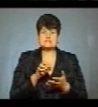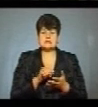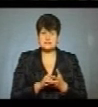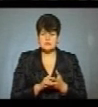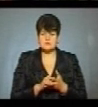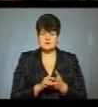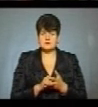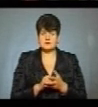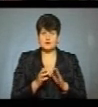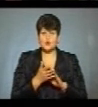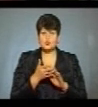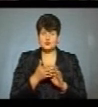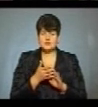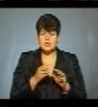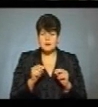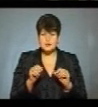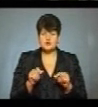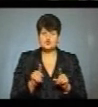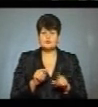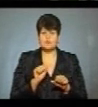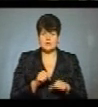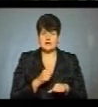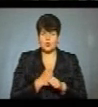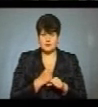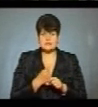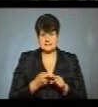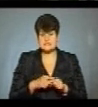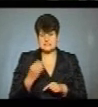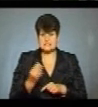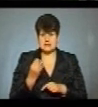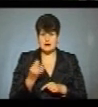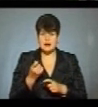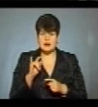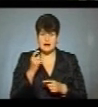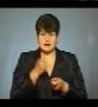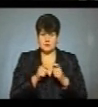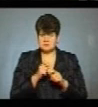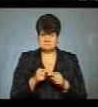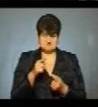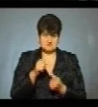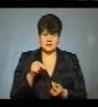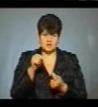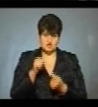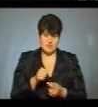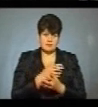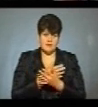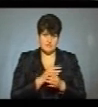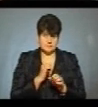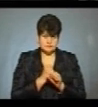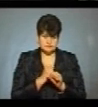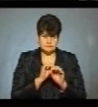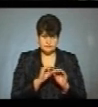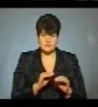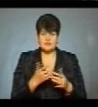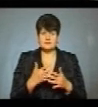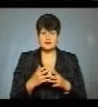тактильно, ручками щось могли робити. І це було цікаво. Лялька-мотанка дуже гарно підійшла. Ми робили ангелика. І цей ангелик